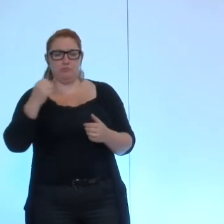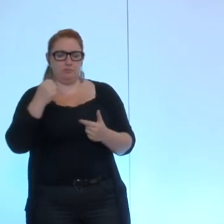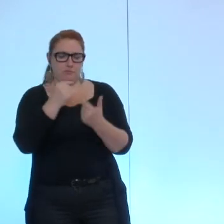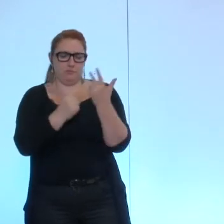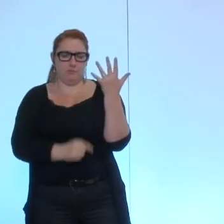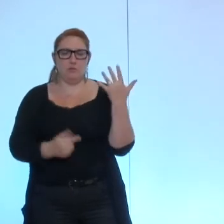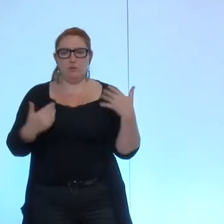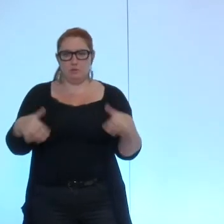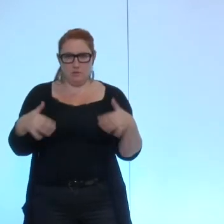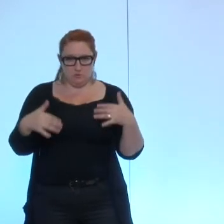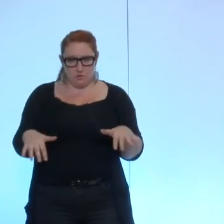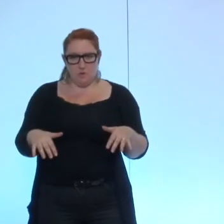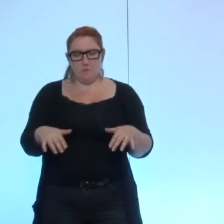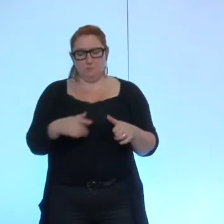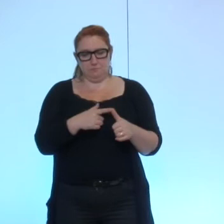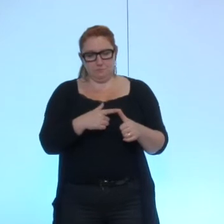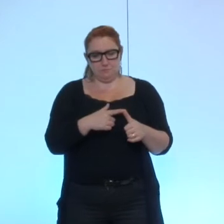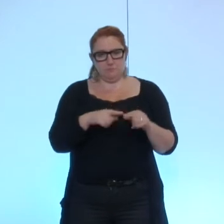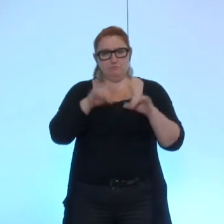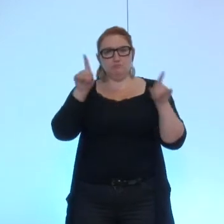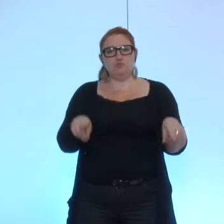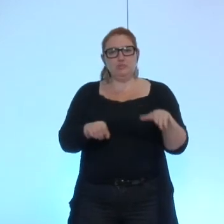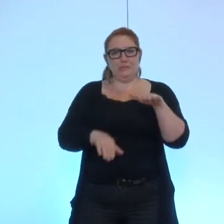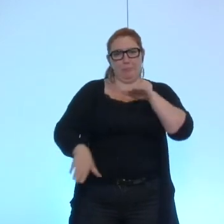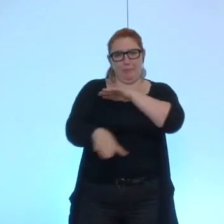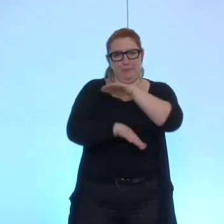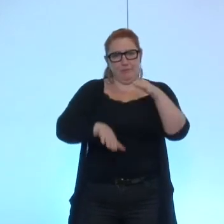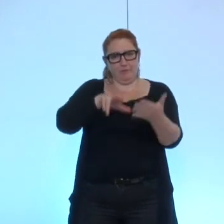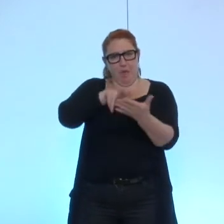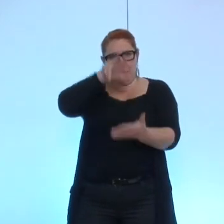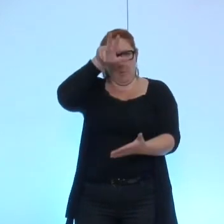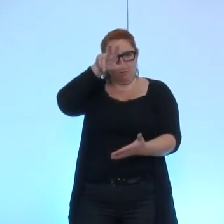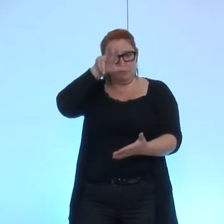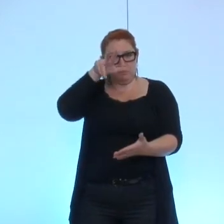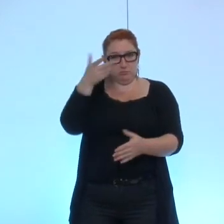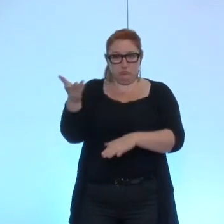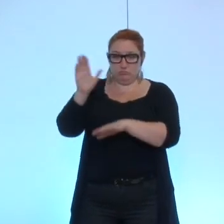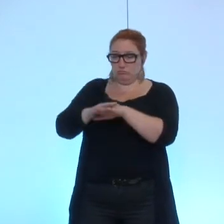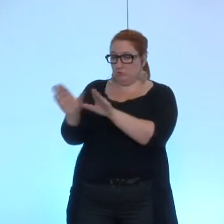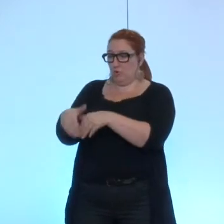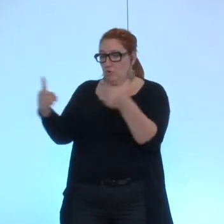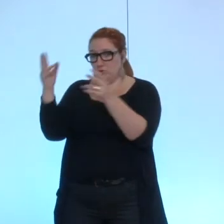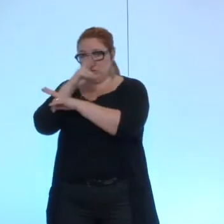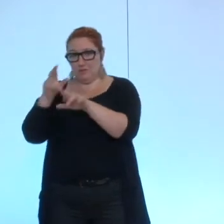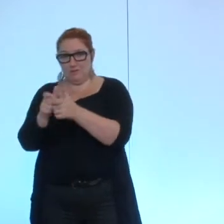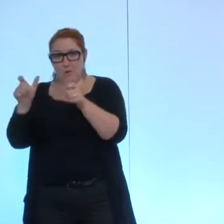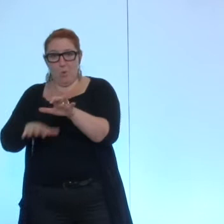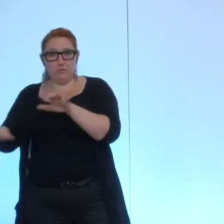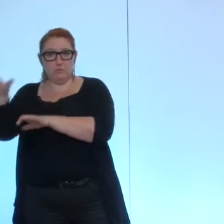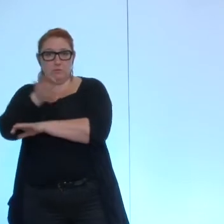les l'approbation des budgets primitifs qui n'ont pas respecté les dispositions du code général des collectivités territoriales